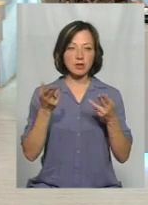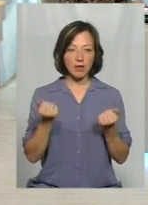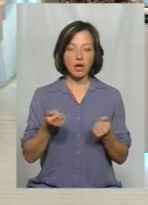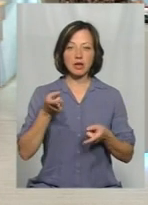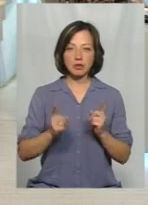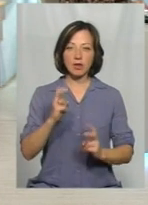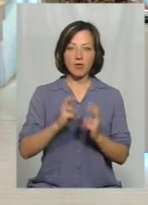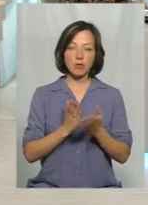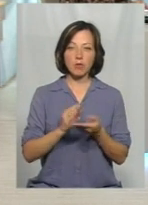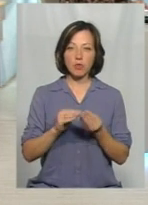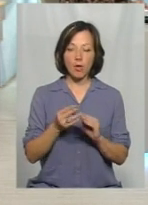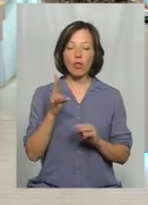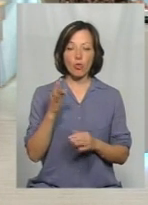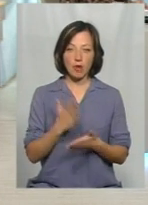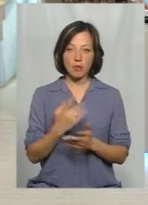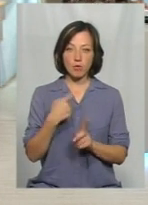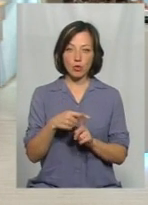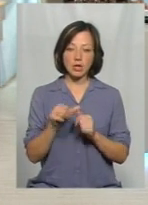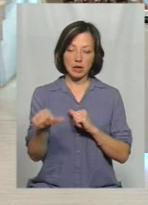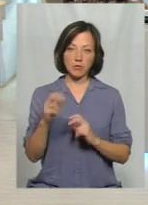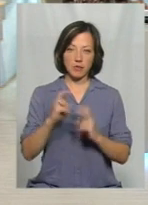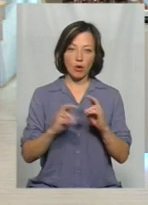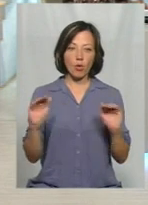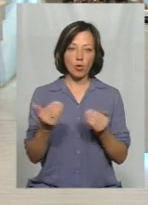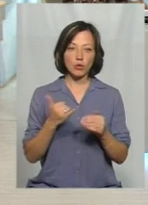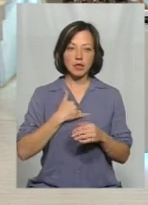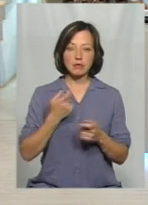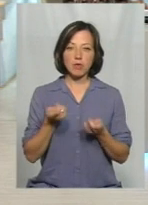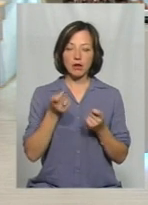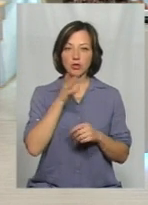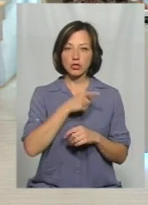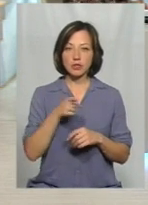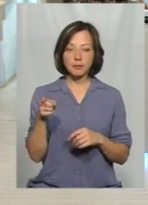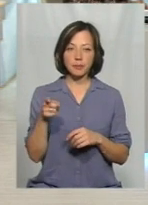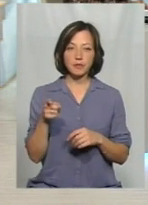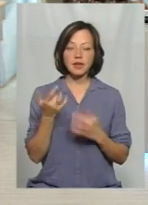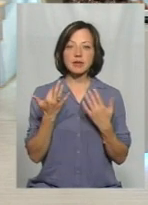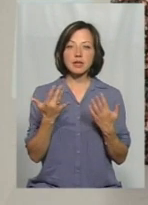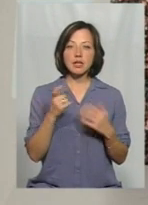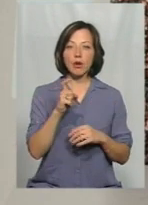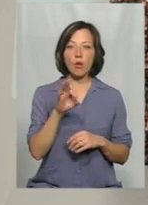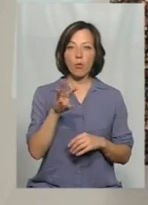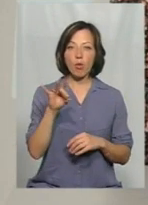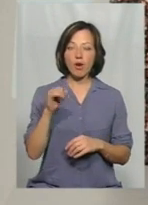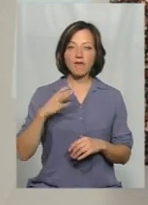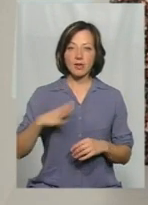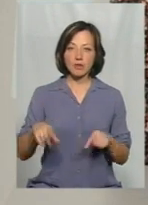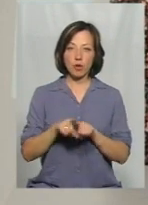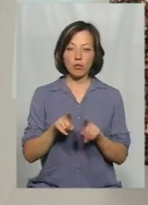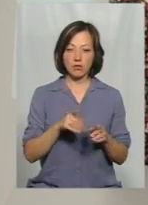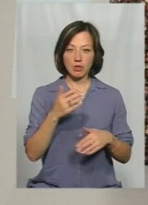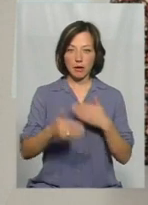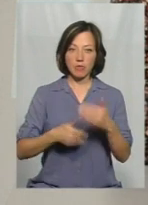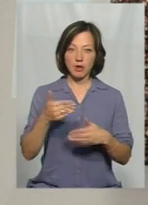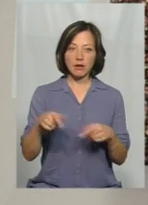на фабриці є проблеми, але є проблеми ще і крім фабрики. Дуже коротко, в нас дуже мало до кінця ефіру. От скільки хомора витримає, що в такому темпі?